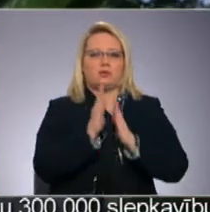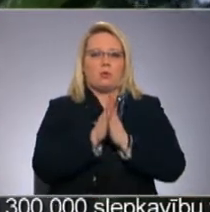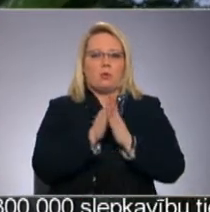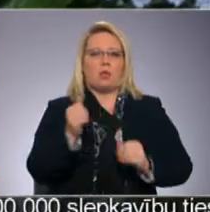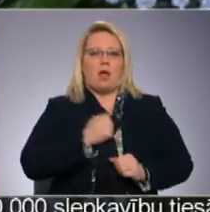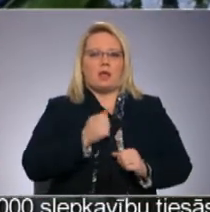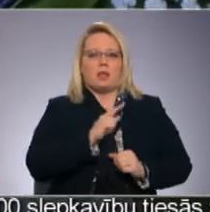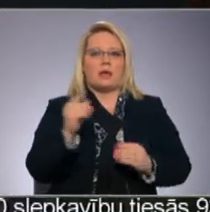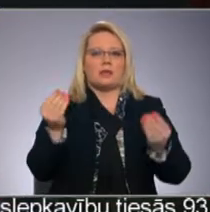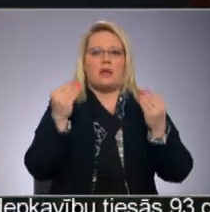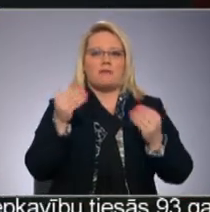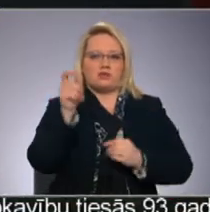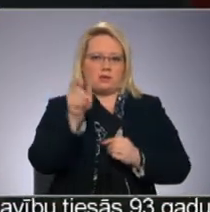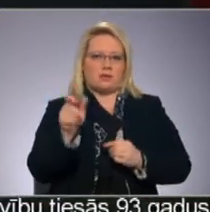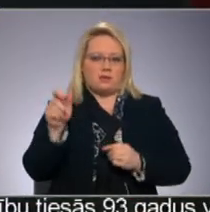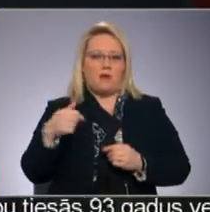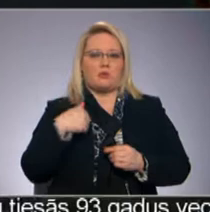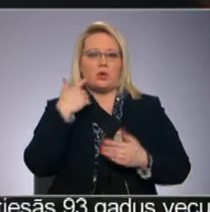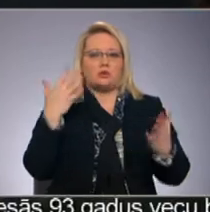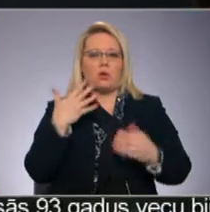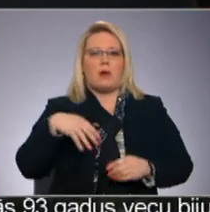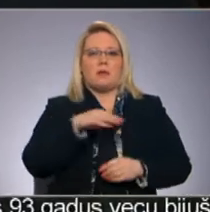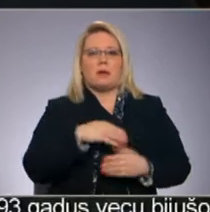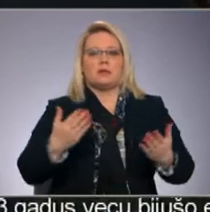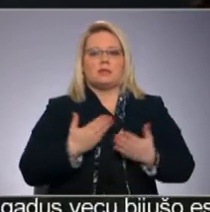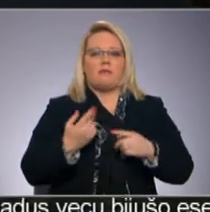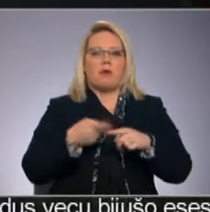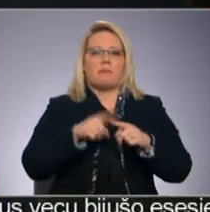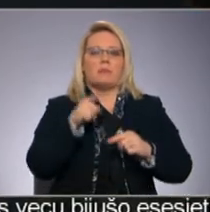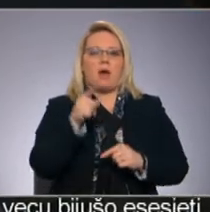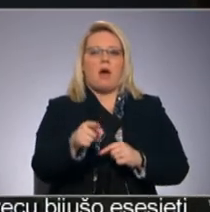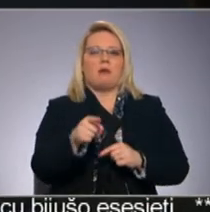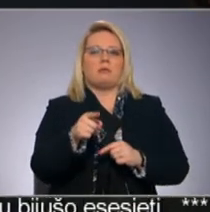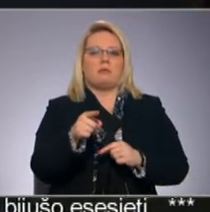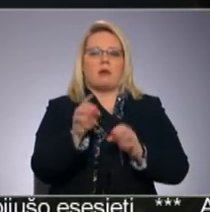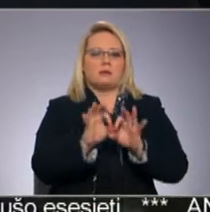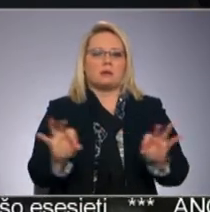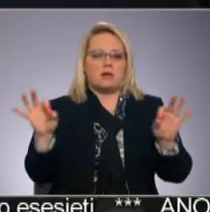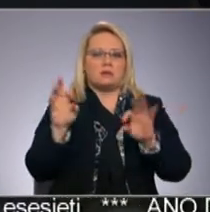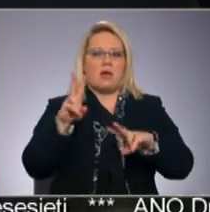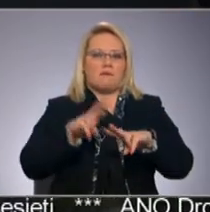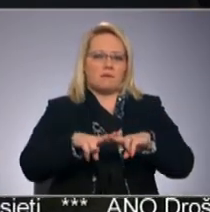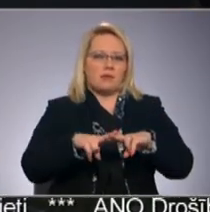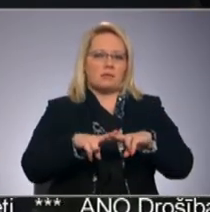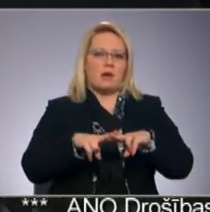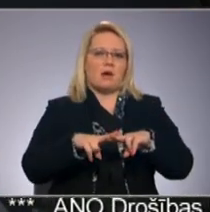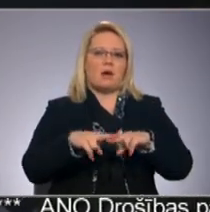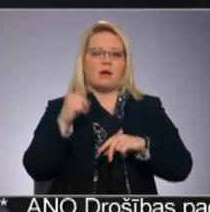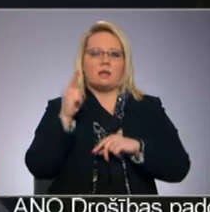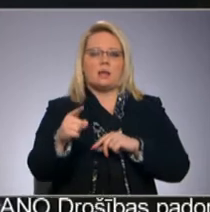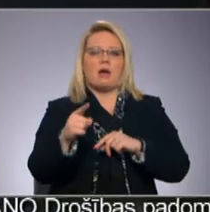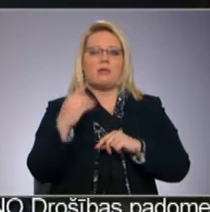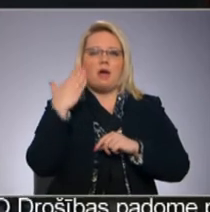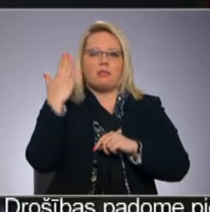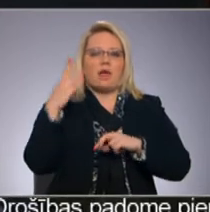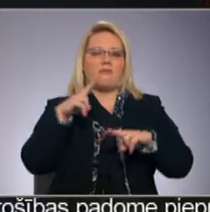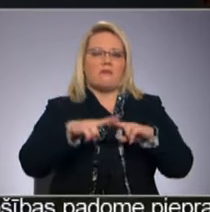dievišķīgi cilvēki. Es domāju, ka mēs dzīvojam tādā skaistā vietā, tādā dieva